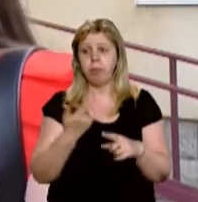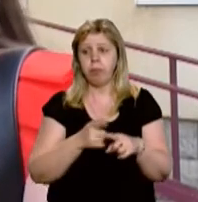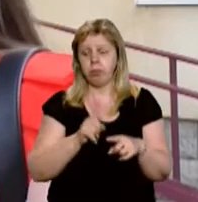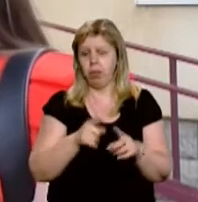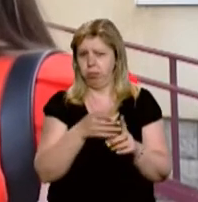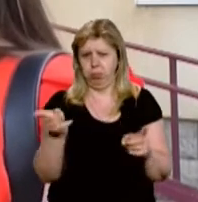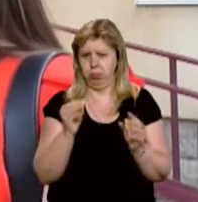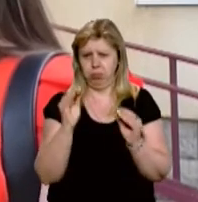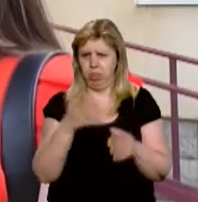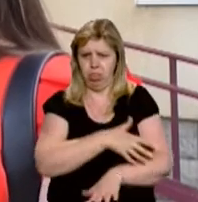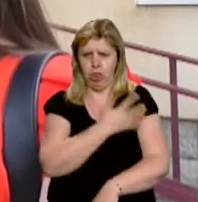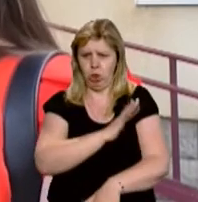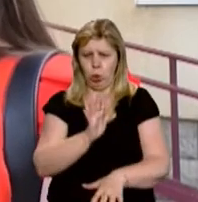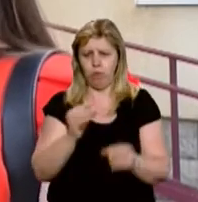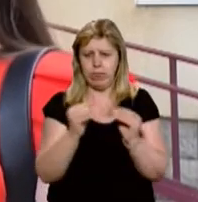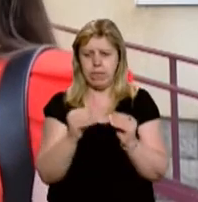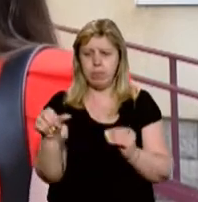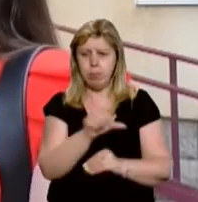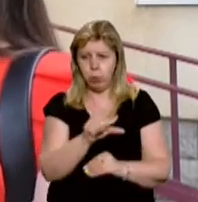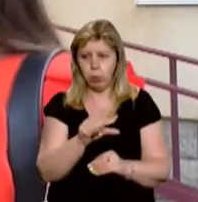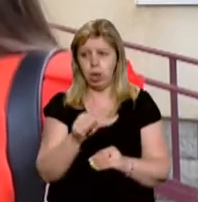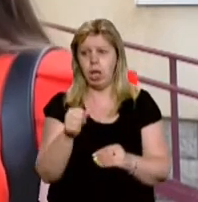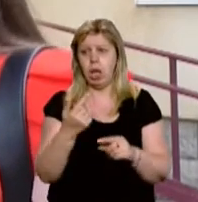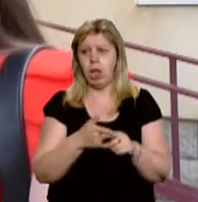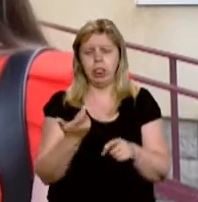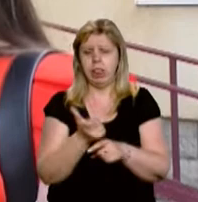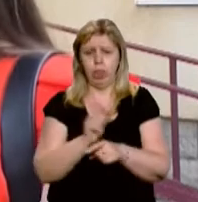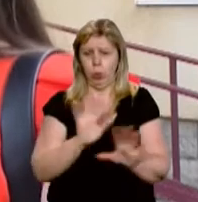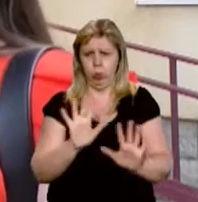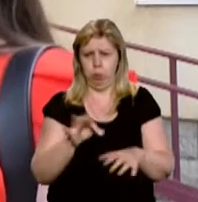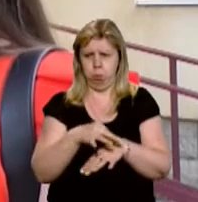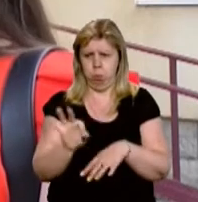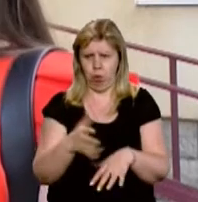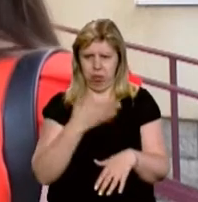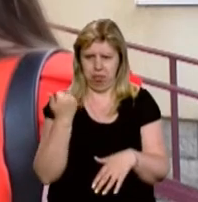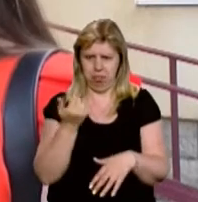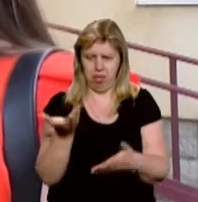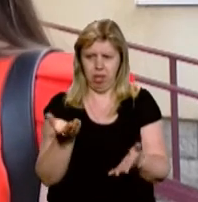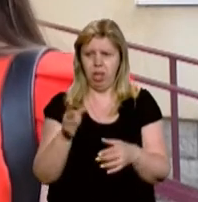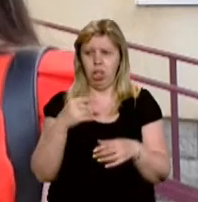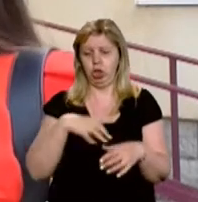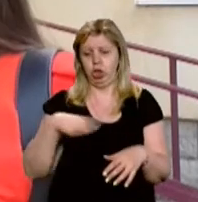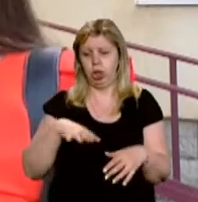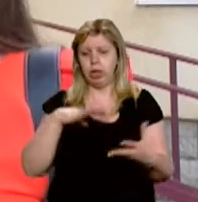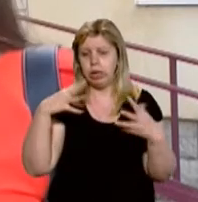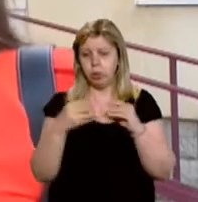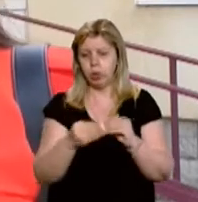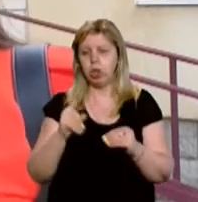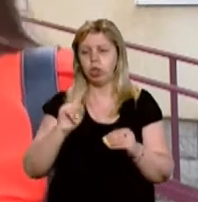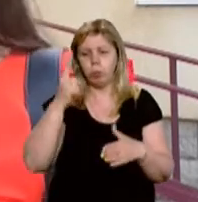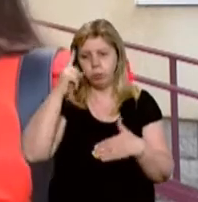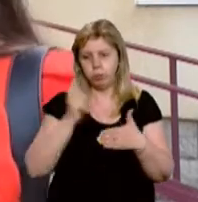триває недовго, умовно до 10 хвилин, не дуже болісна. І чекати маємо результатів, щоб